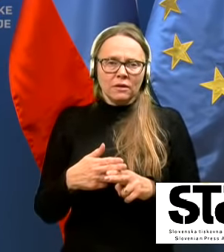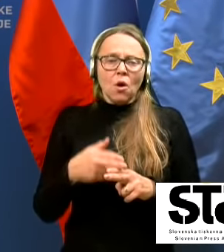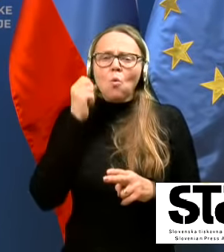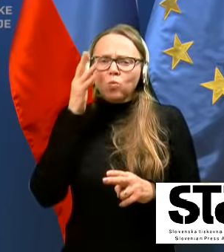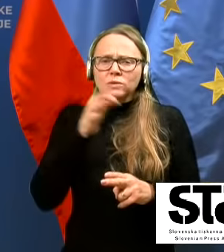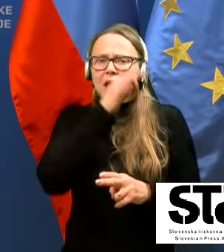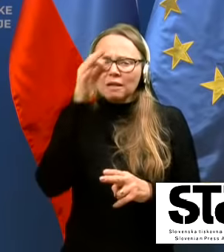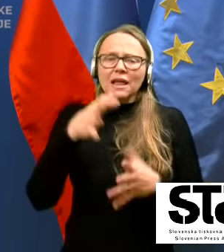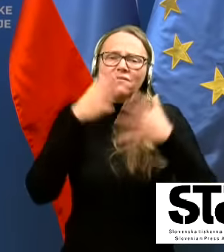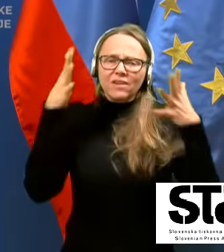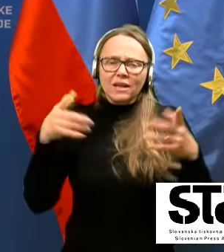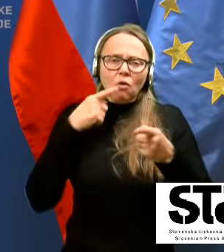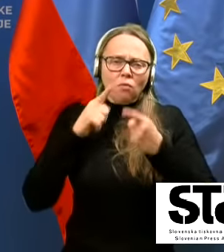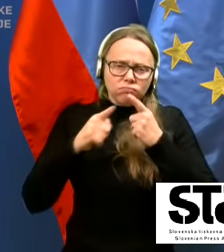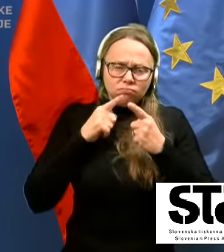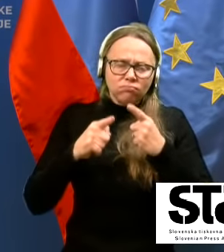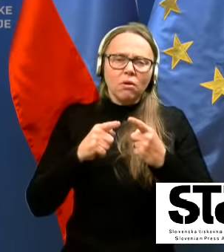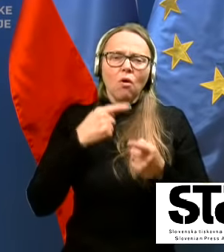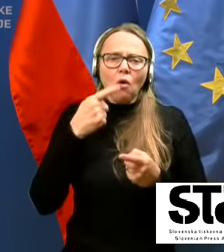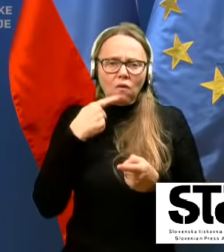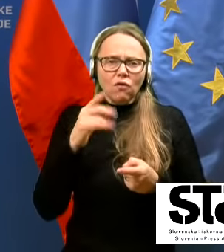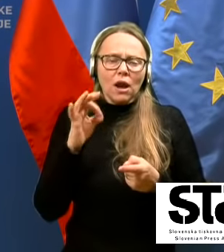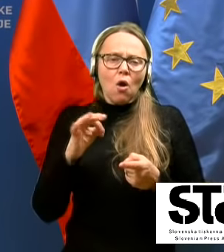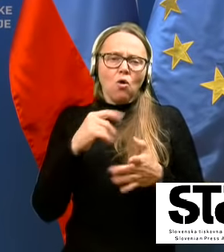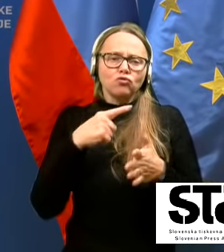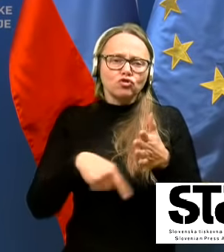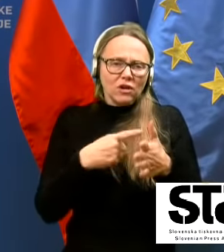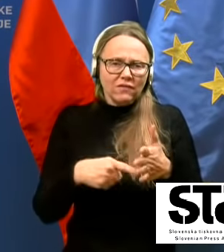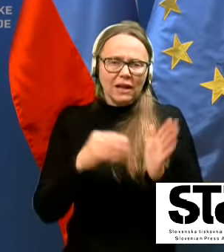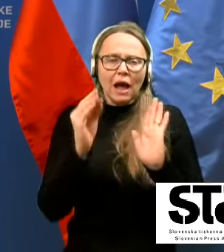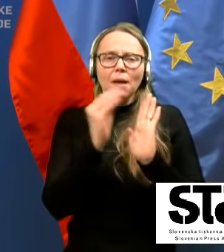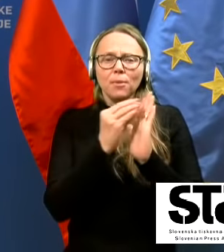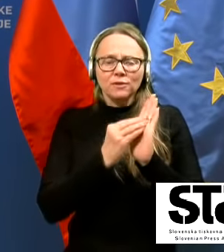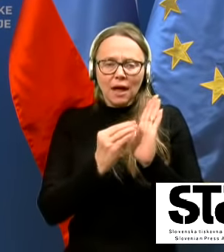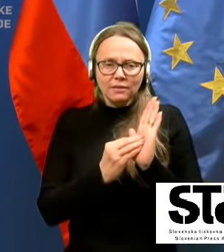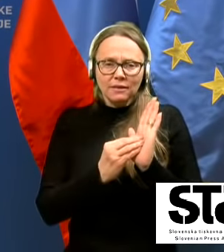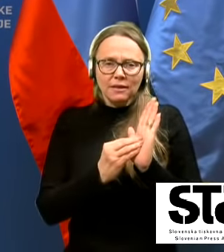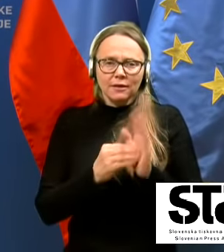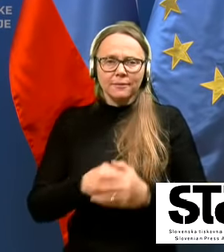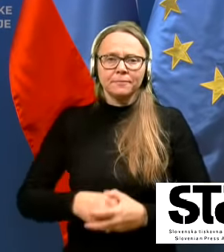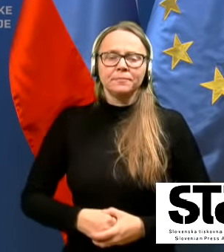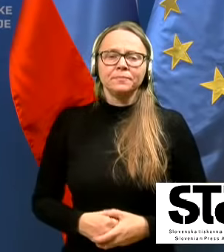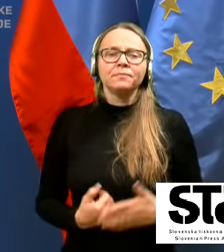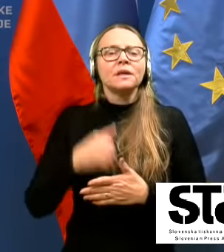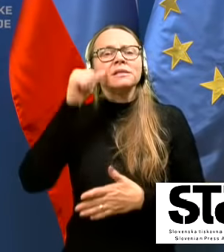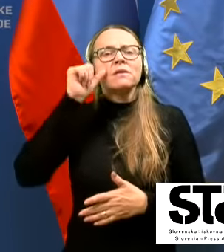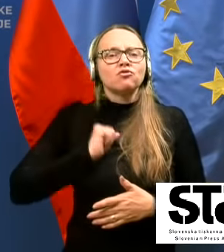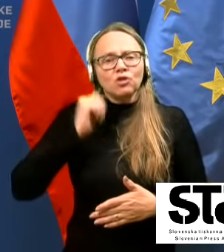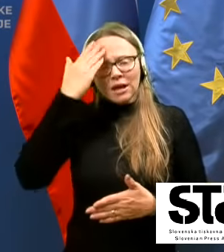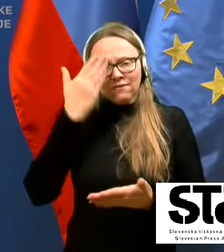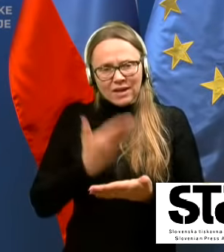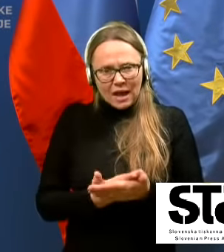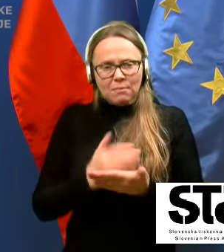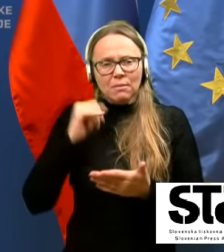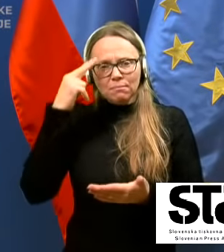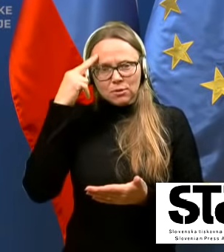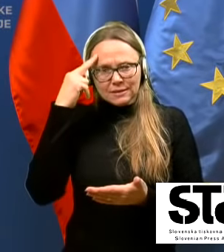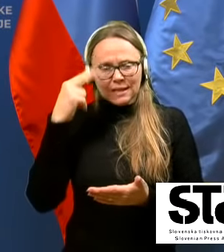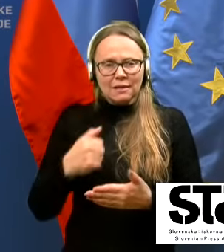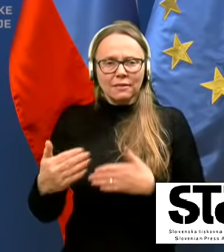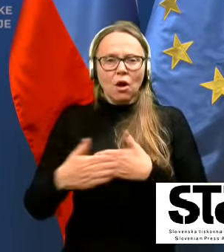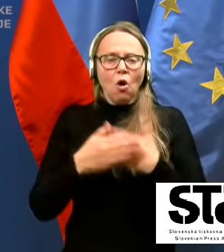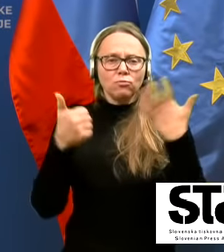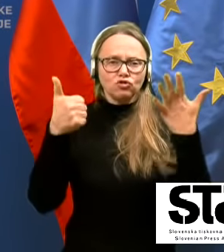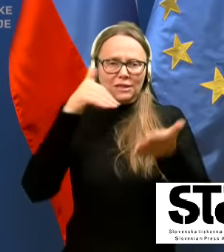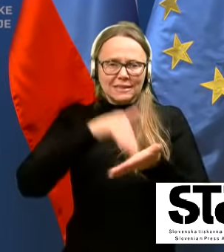o številkah, o podatkih in za včeraj verjamem, da jih poznate, se pravi, ob